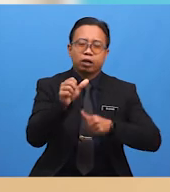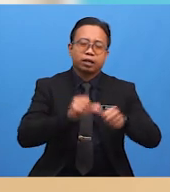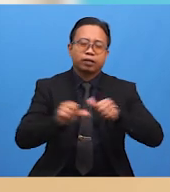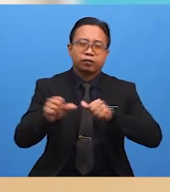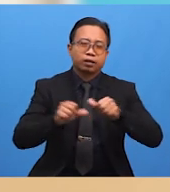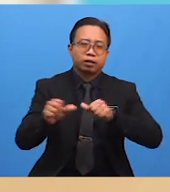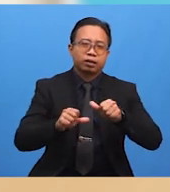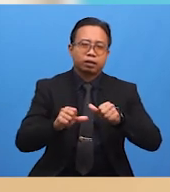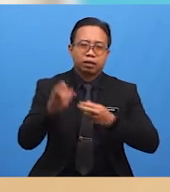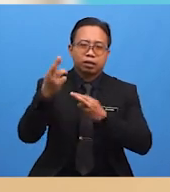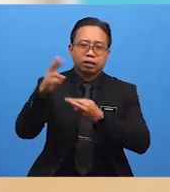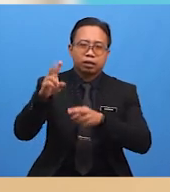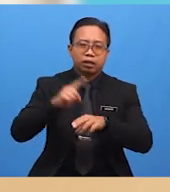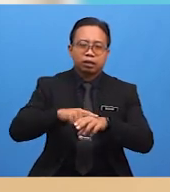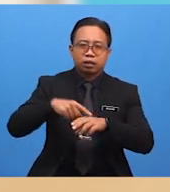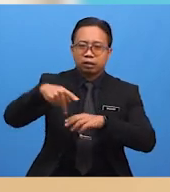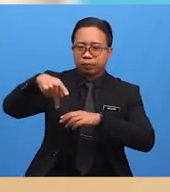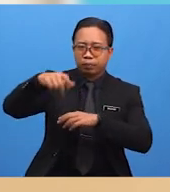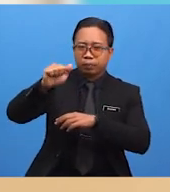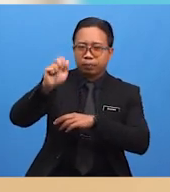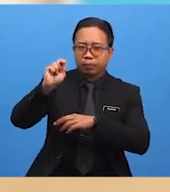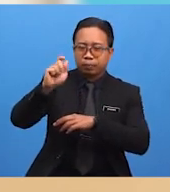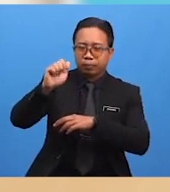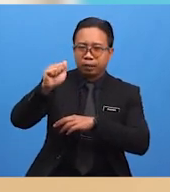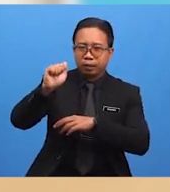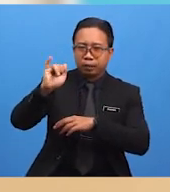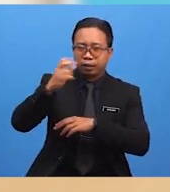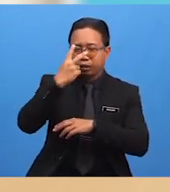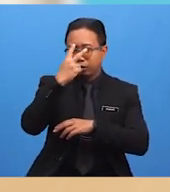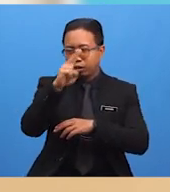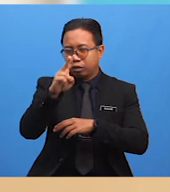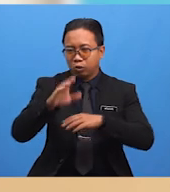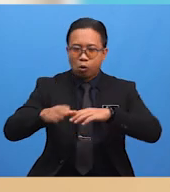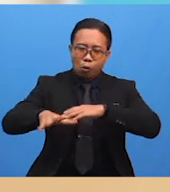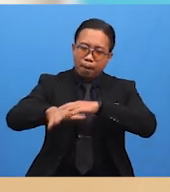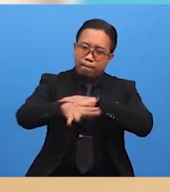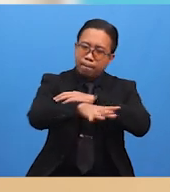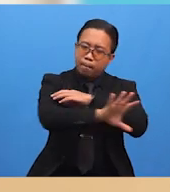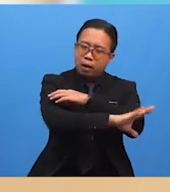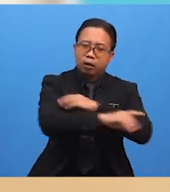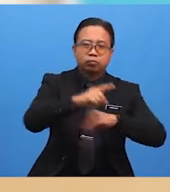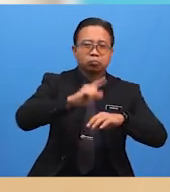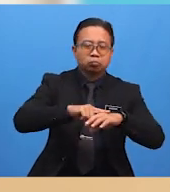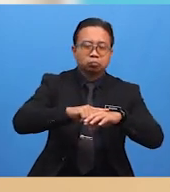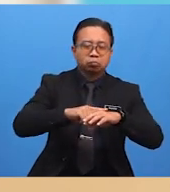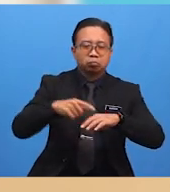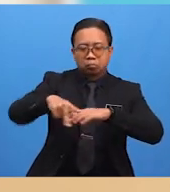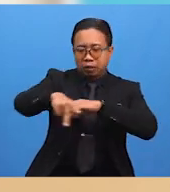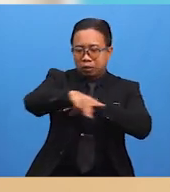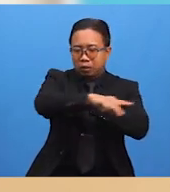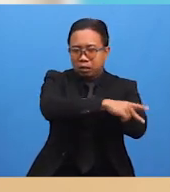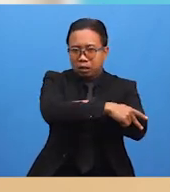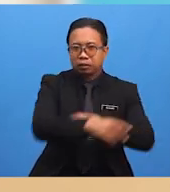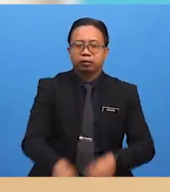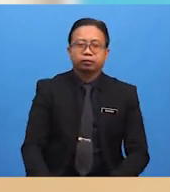Aktiviti Rehlah Di Pantai Melihat Hempasan Ombak Di Persisiran Pantai